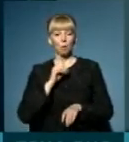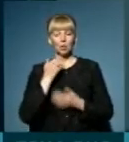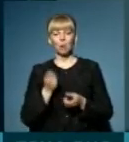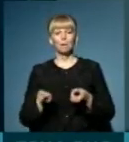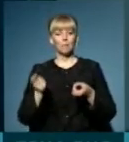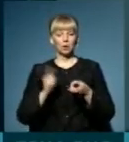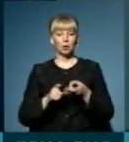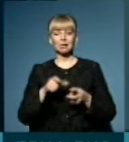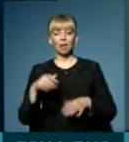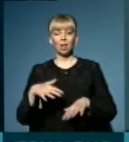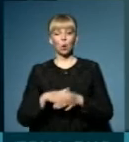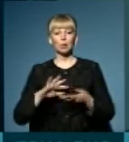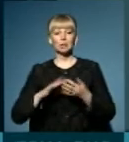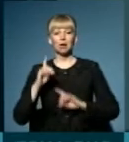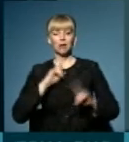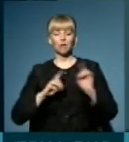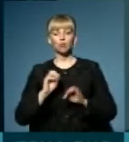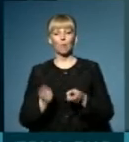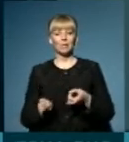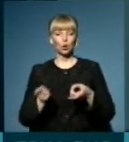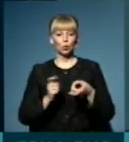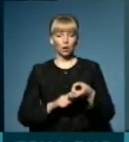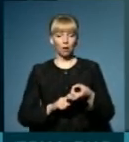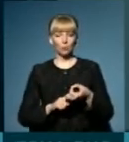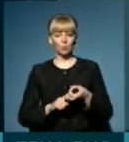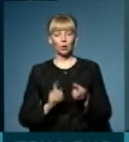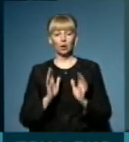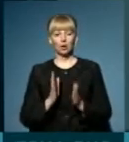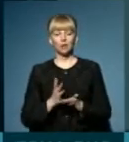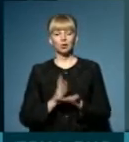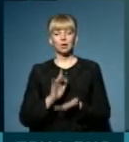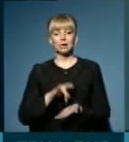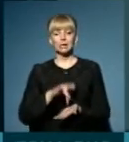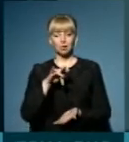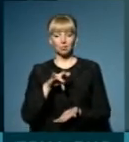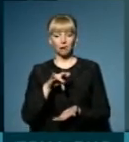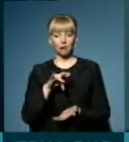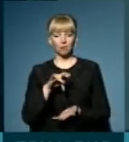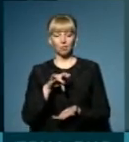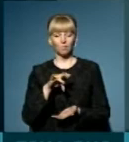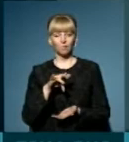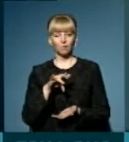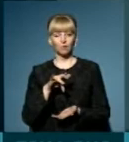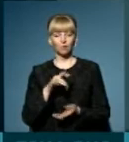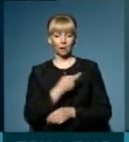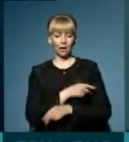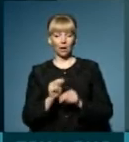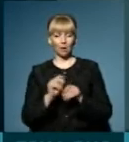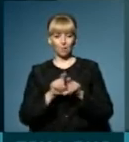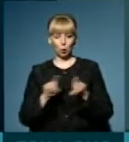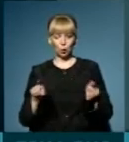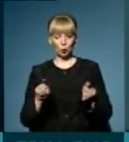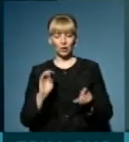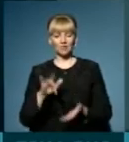підключається за рахунок сільської ради, що підключають. Є лише в центральній амбулаторії і